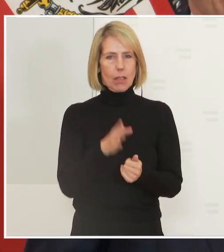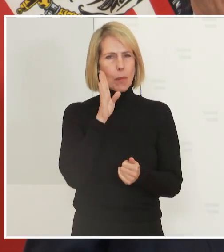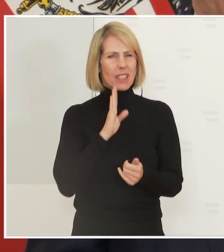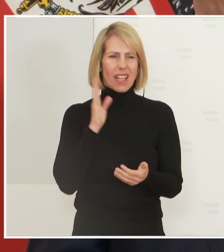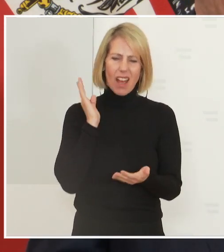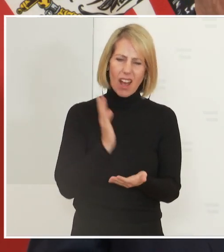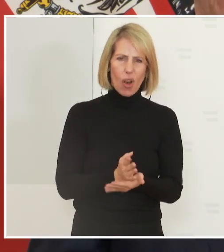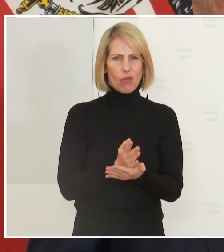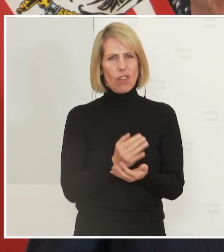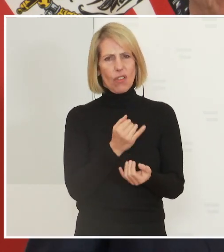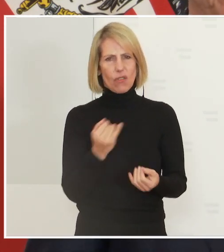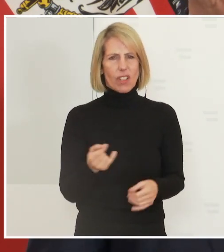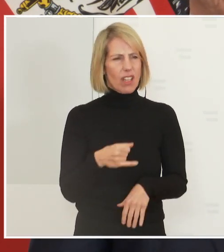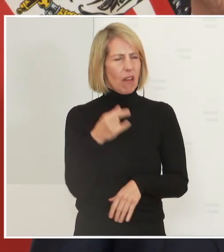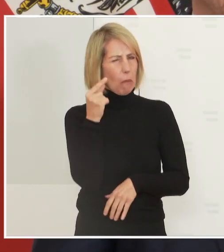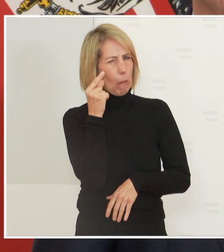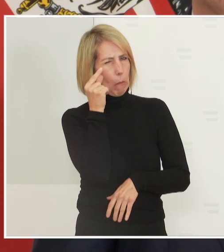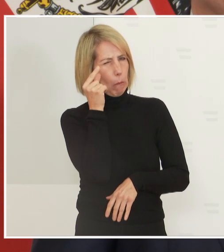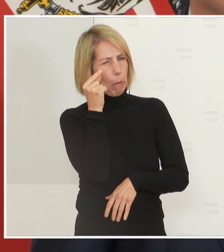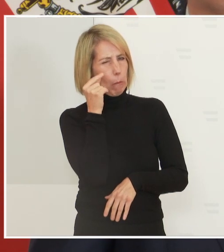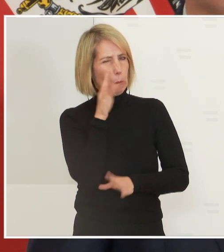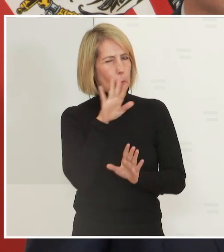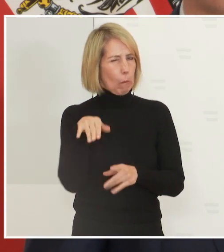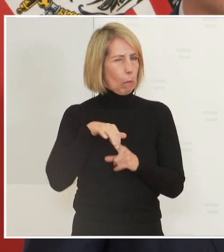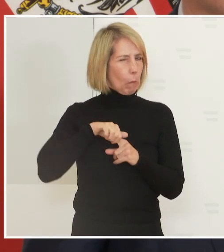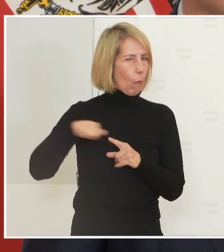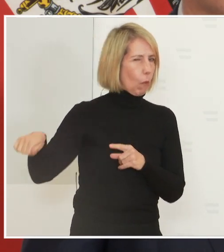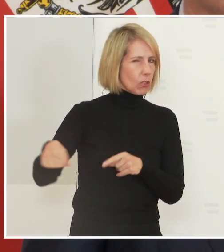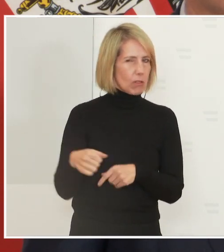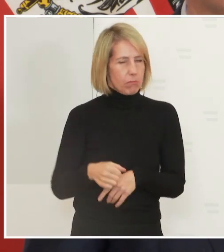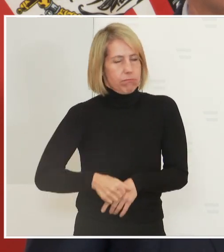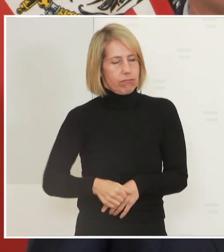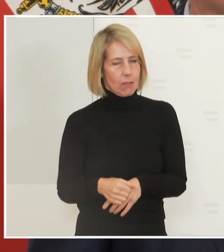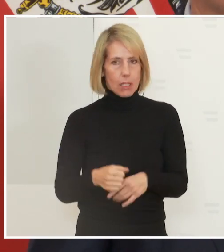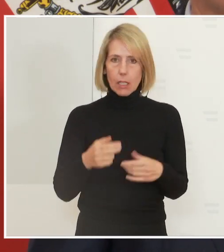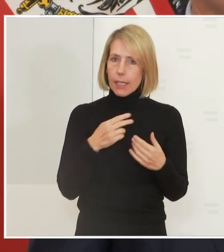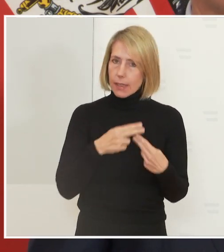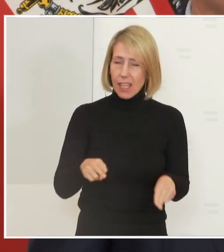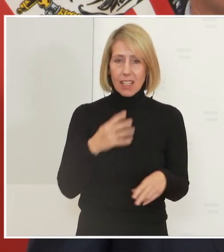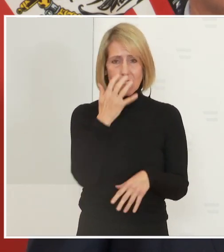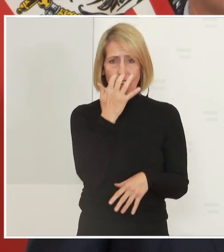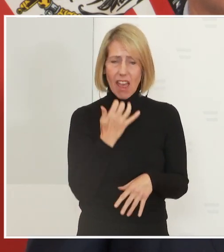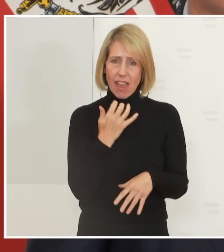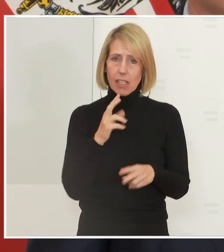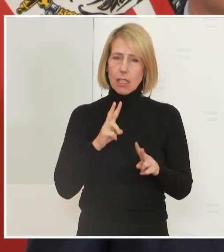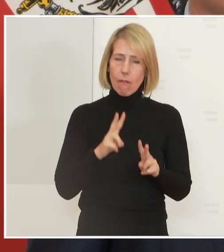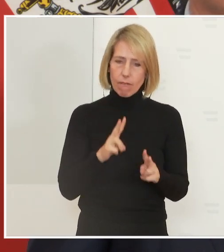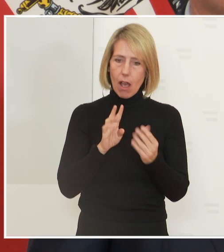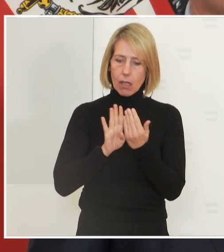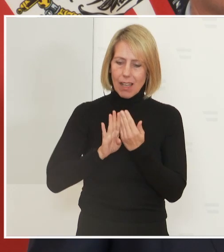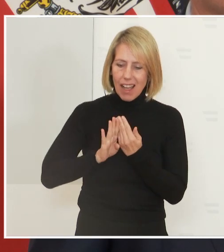augenzwinkernden Wurschtigkeit. Es ist ernst. Nehmen wir uns zusammen. Halten wir Abstand.